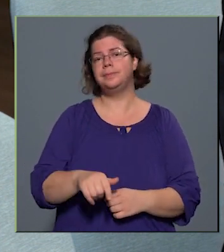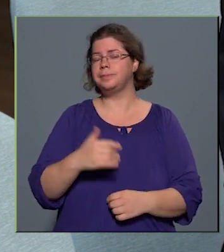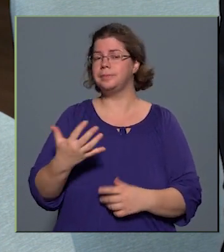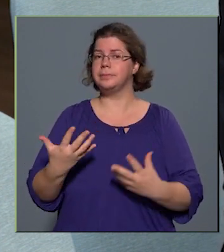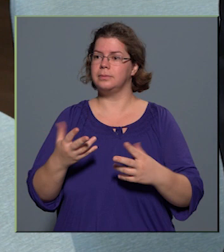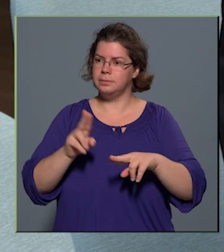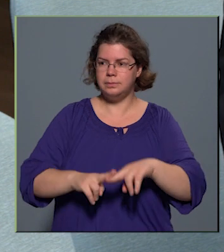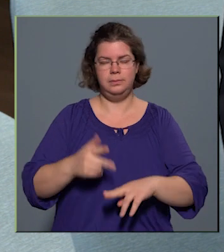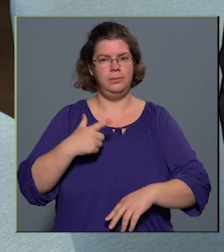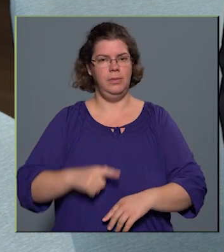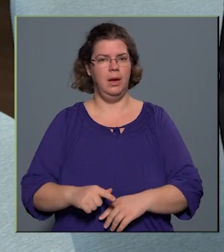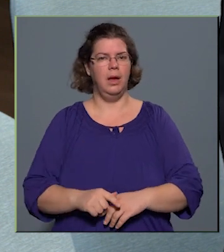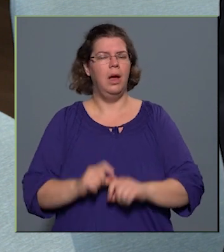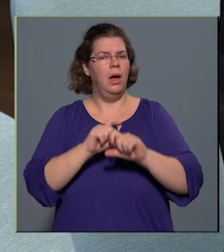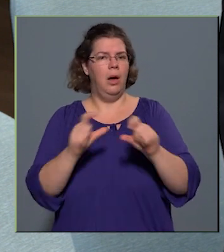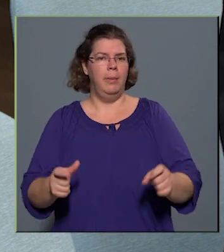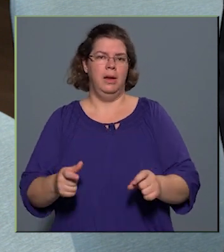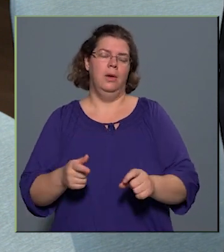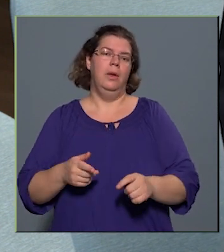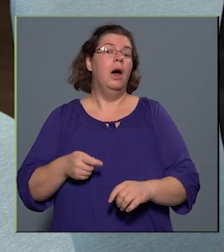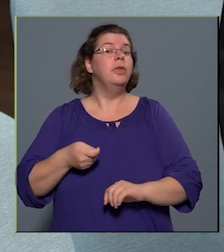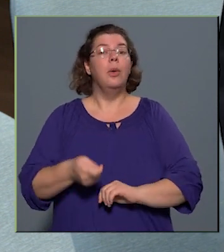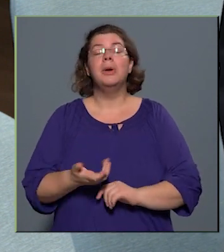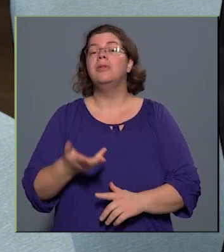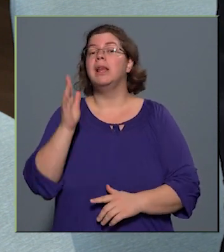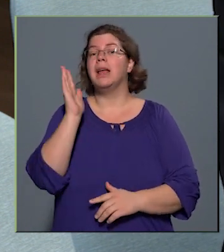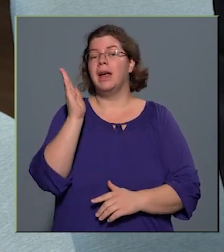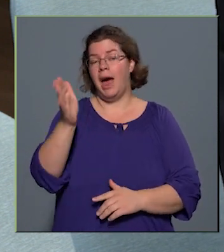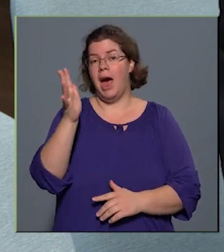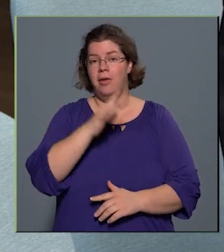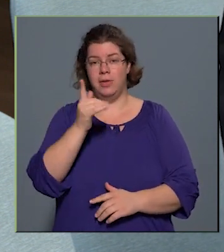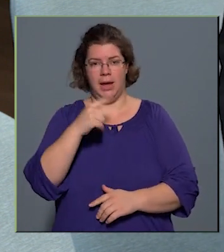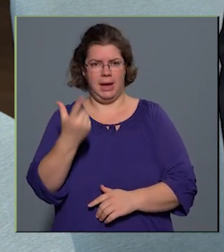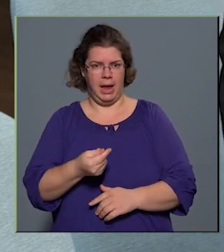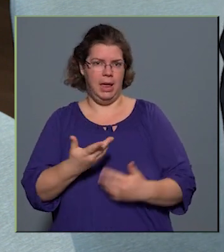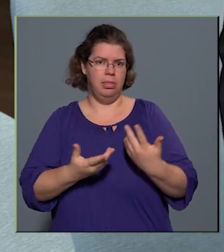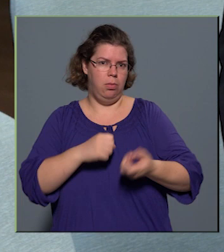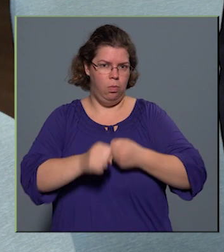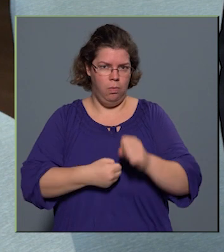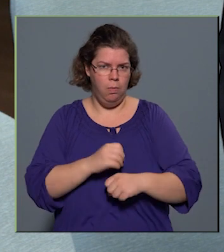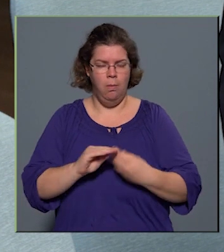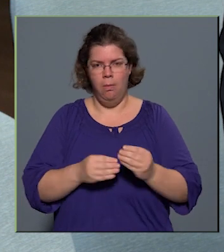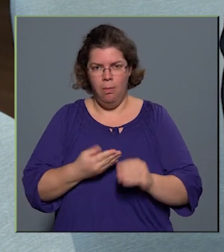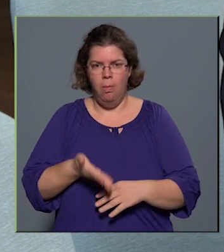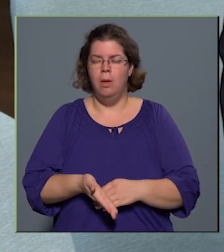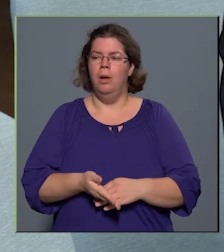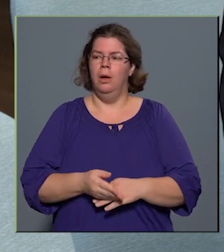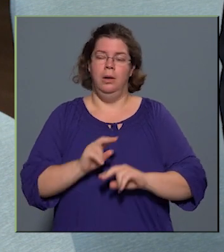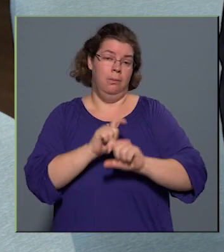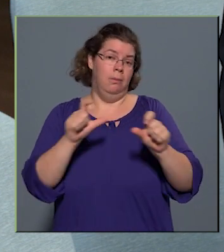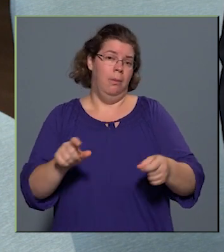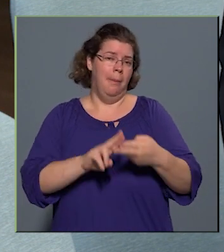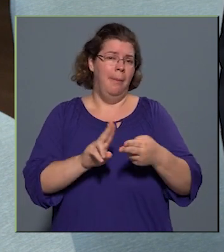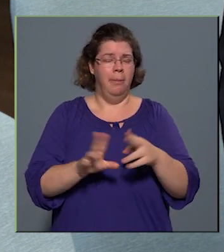Amióta non-profit KFT-ként üzemelünk, értelemszerűen a hivatallal